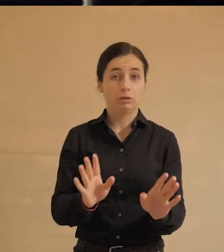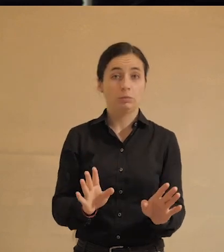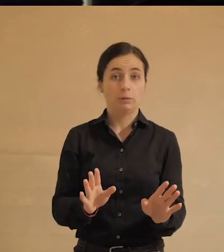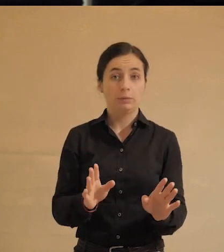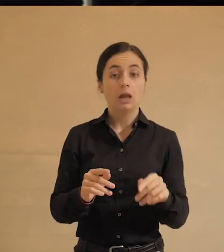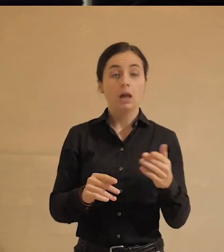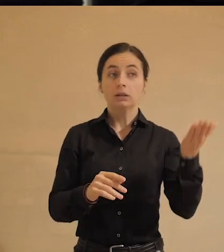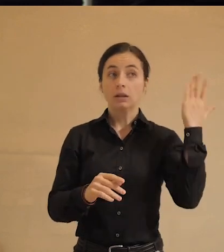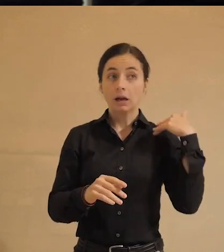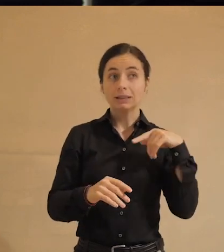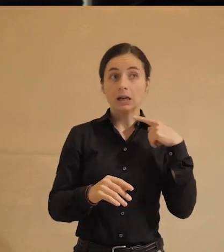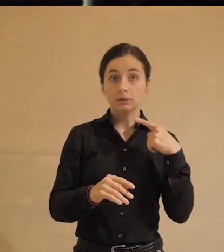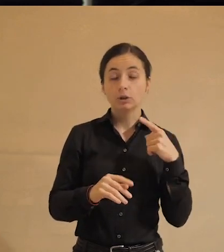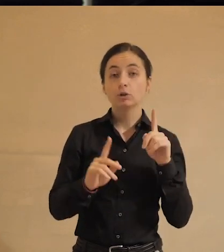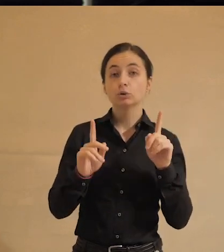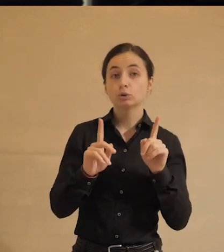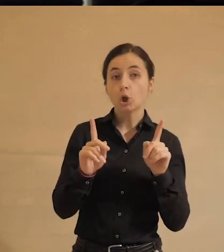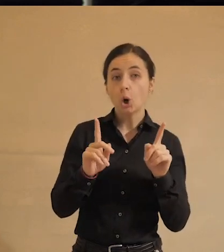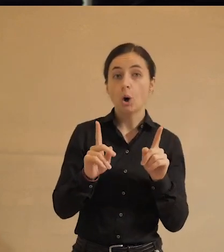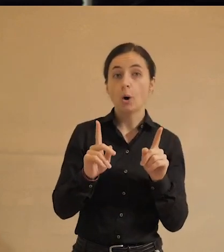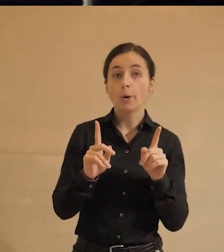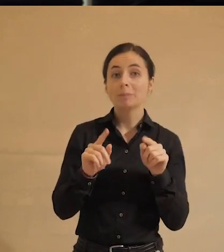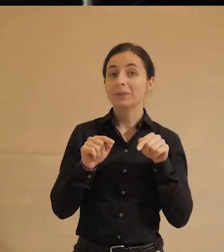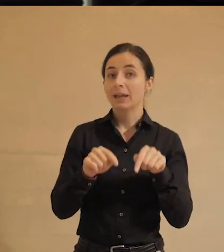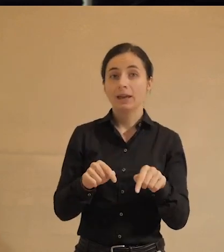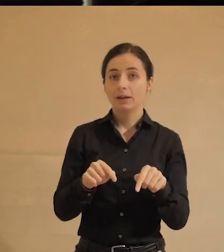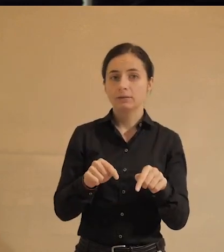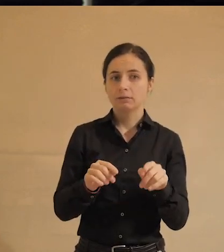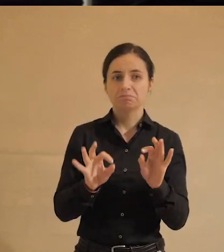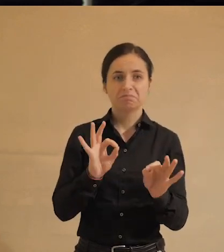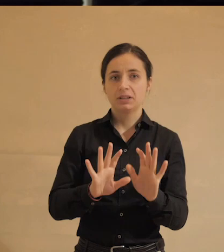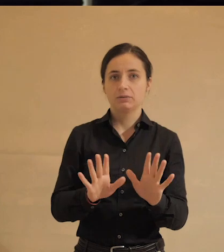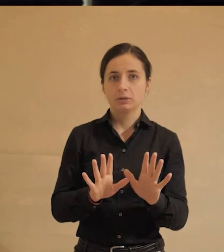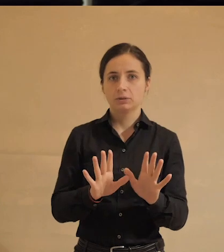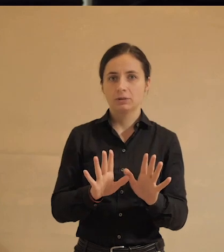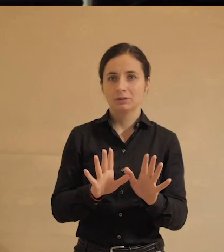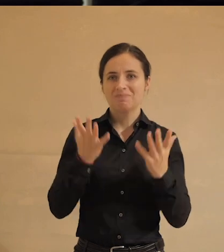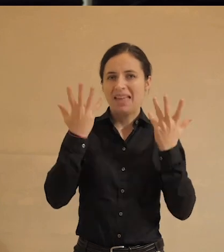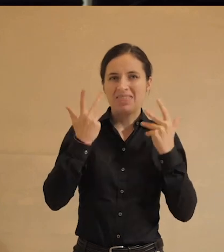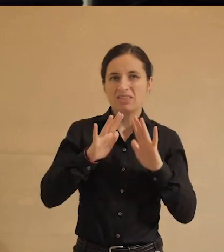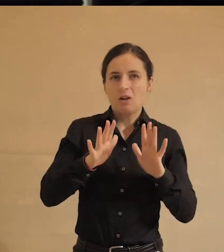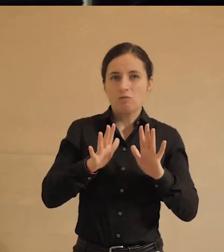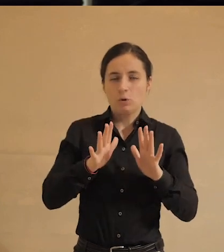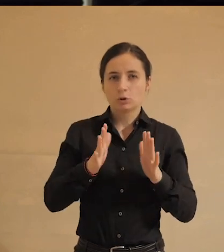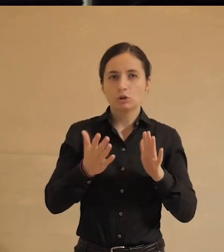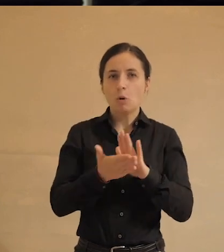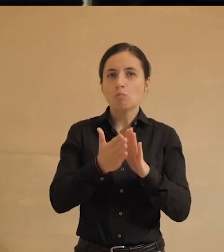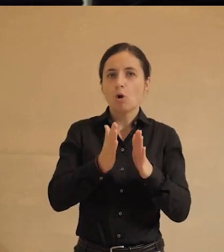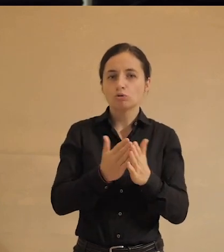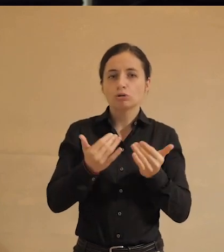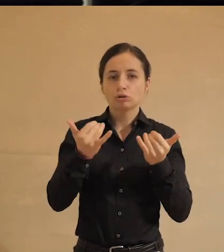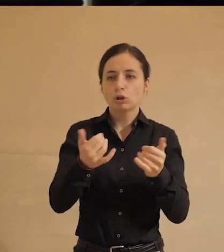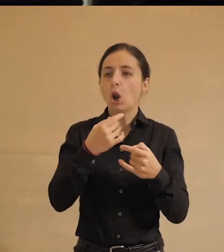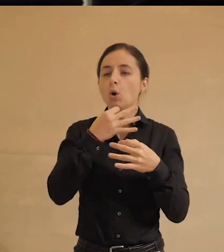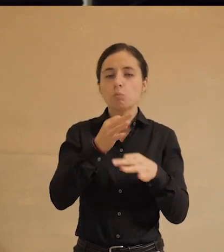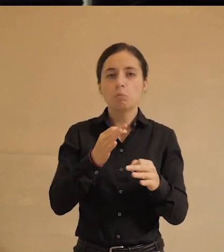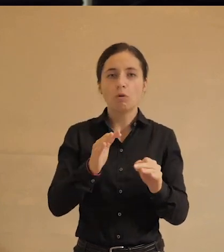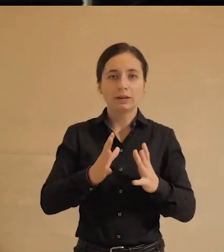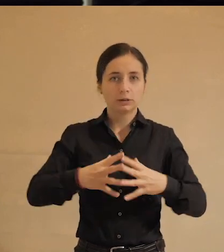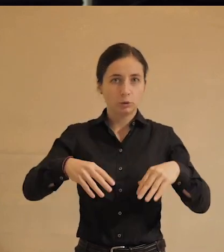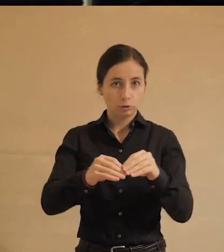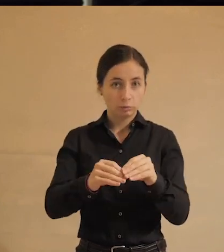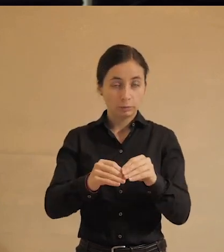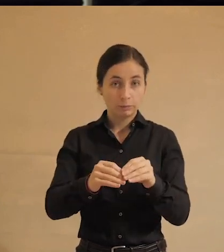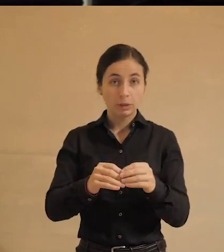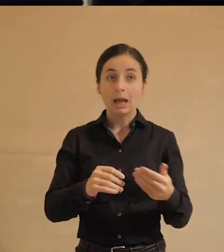Мы тогда говорили, социологи говорили, что это неестественное и дискомфортное положение для любого социума. Я до этого